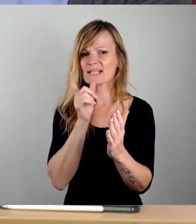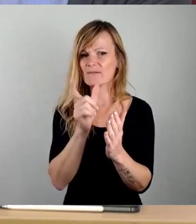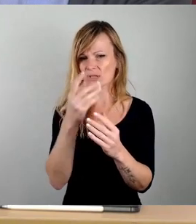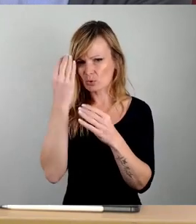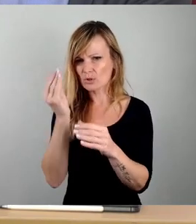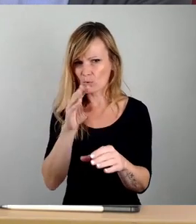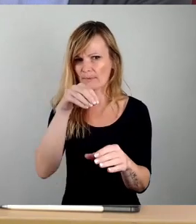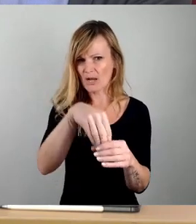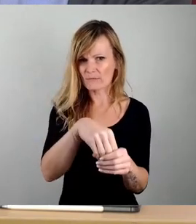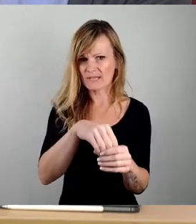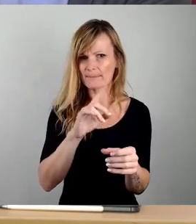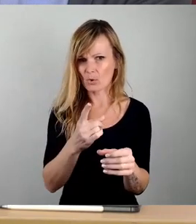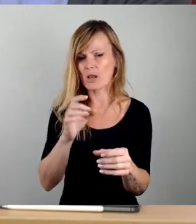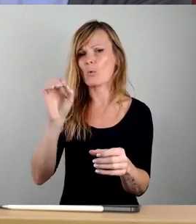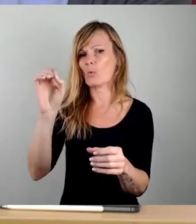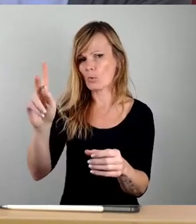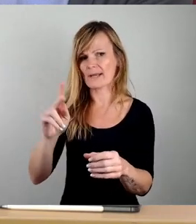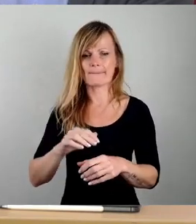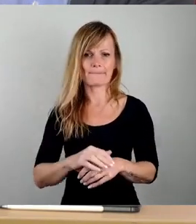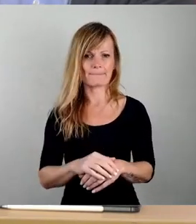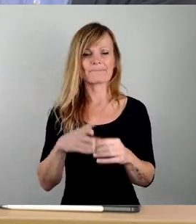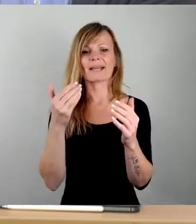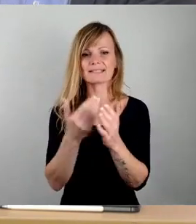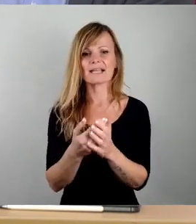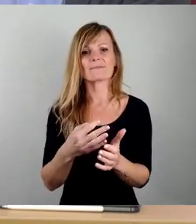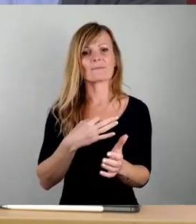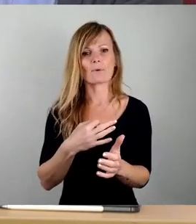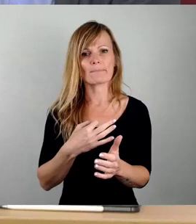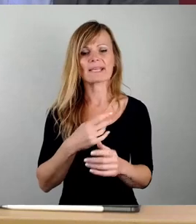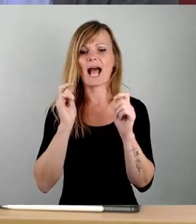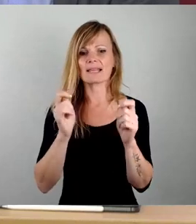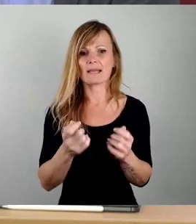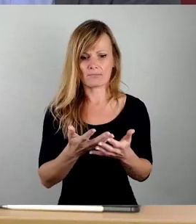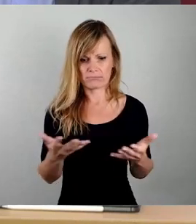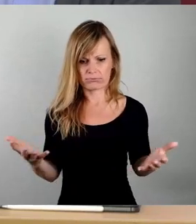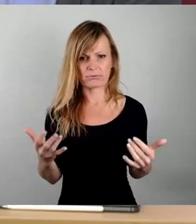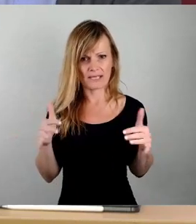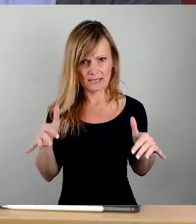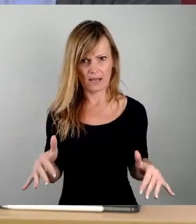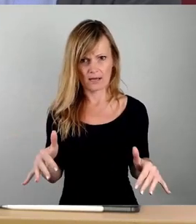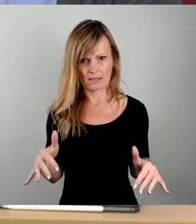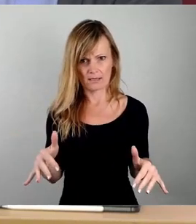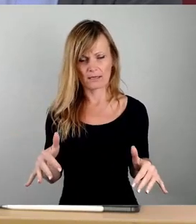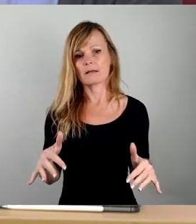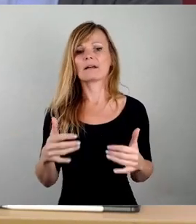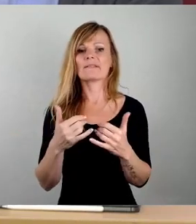Okay, also das wäre ja das, was mir jetzt als Anträge vorliegt und wie ich gedenke,